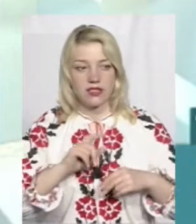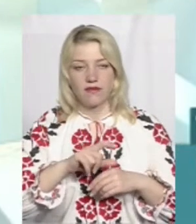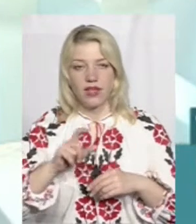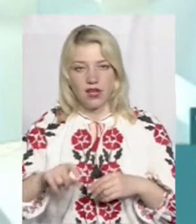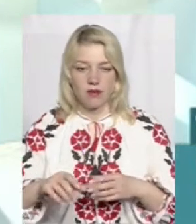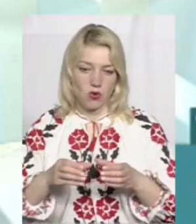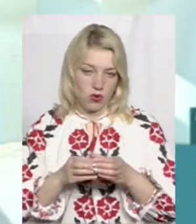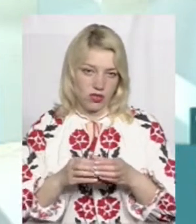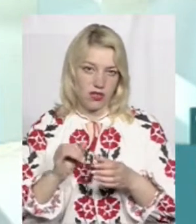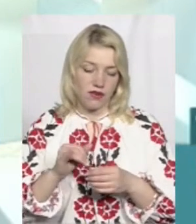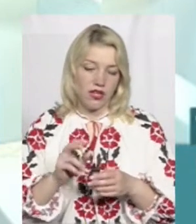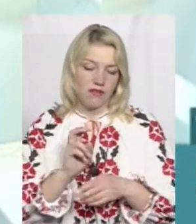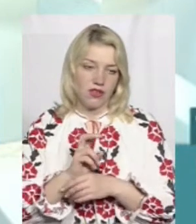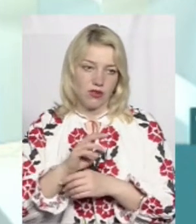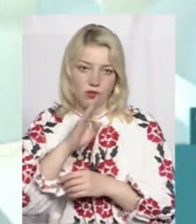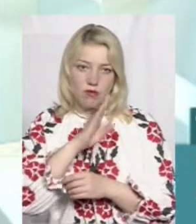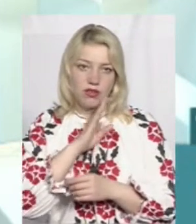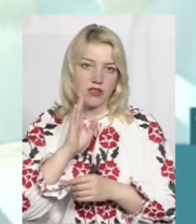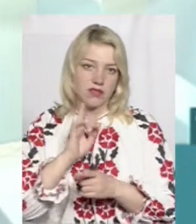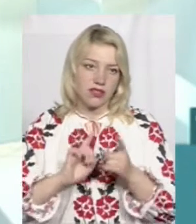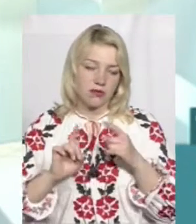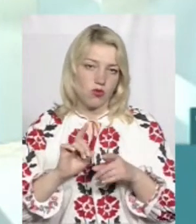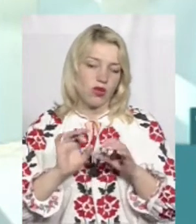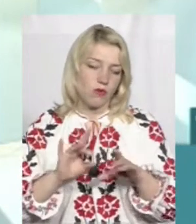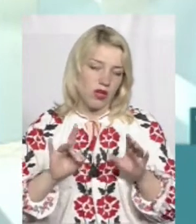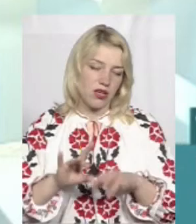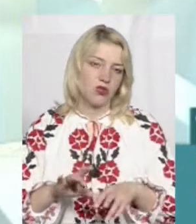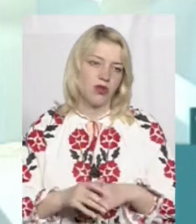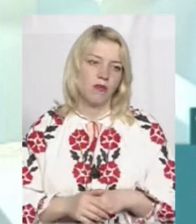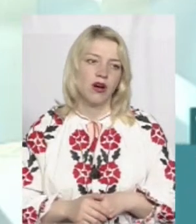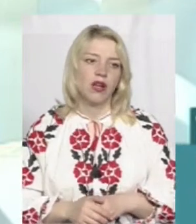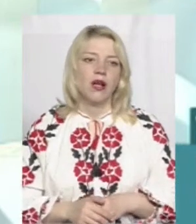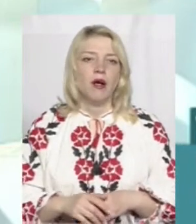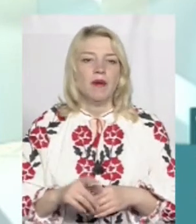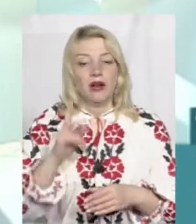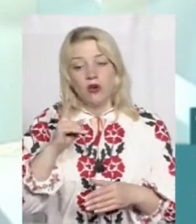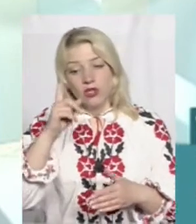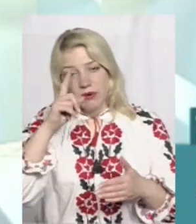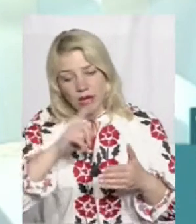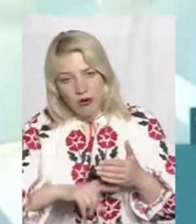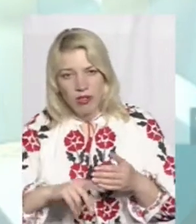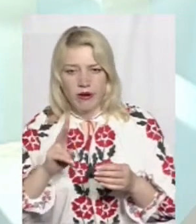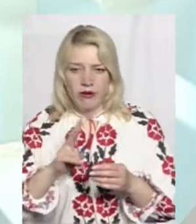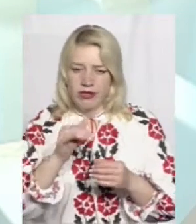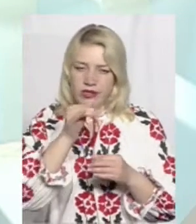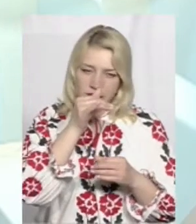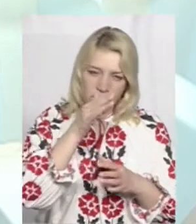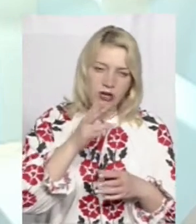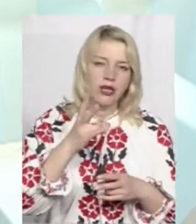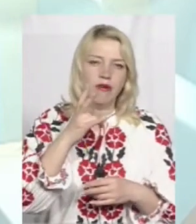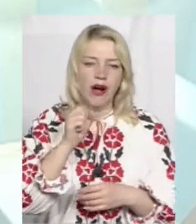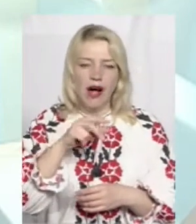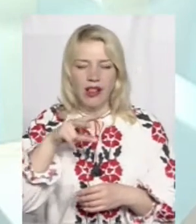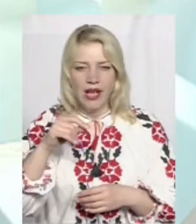колективів, відвідуємо батьківські збори, пояснюємо, роз'яснюємо, когось переконуємо, когось, можливо, ні. Ну, але